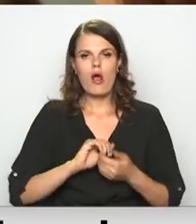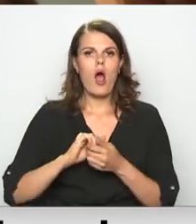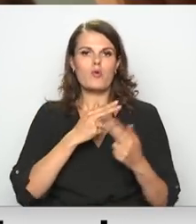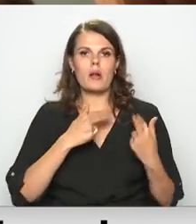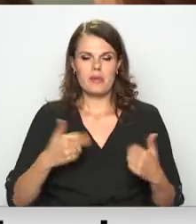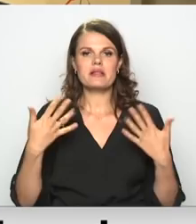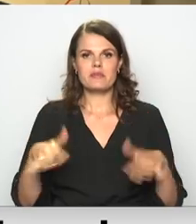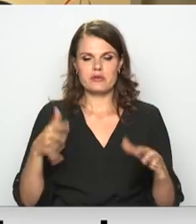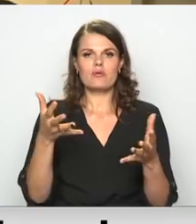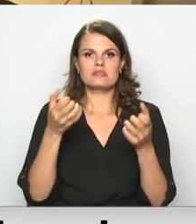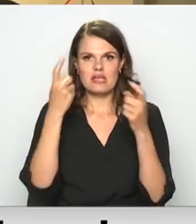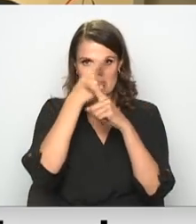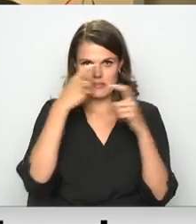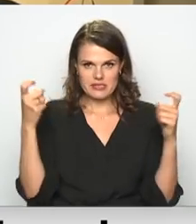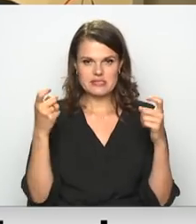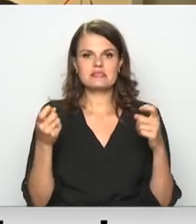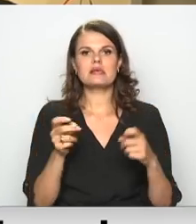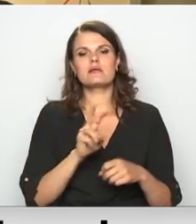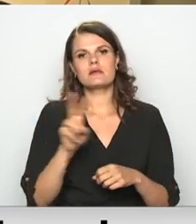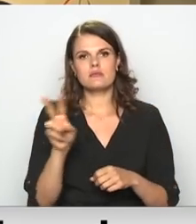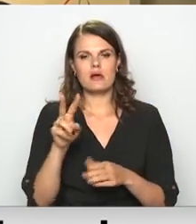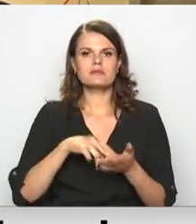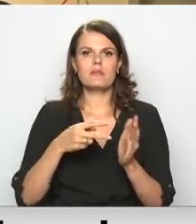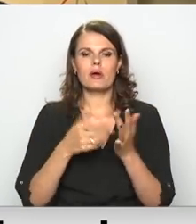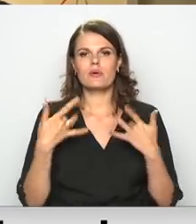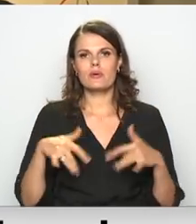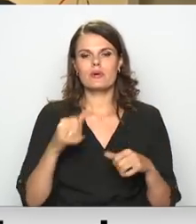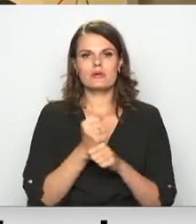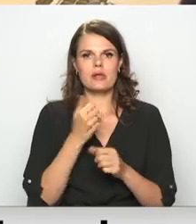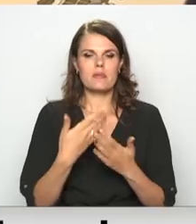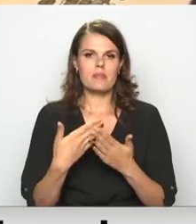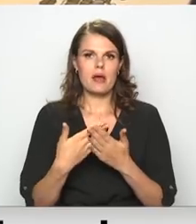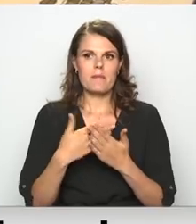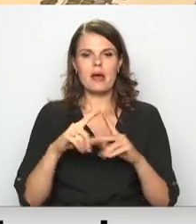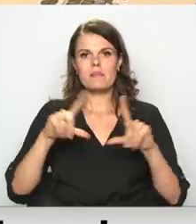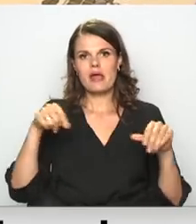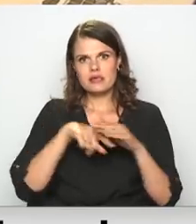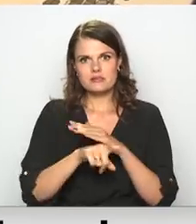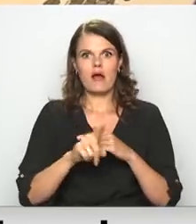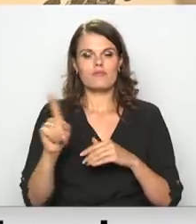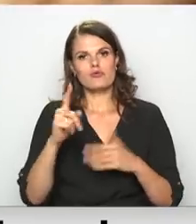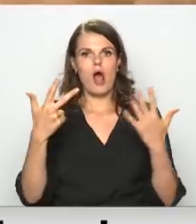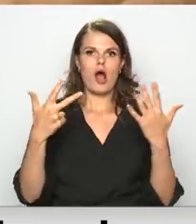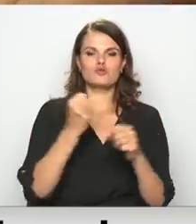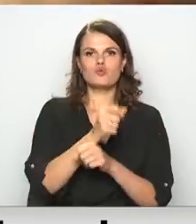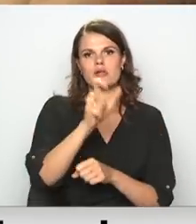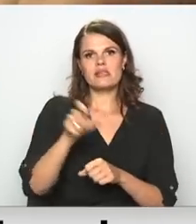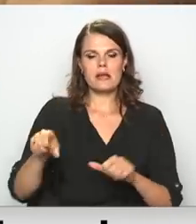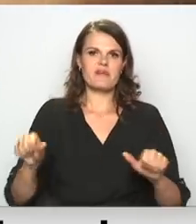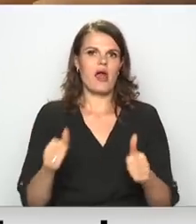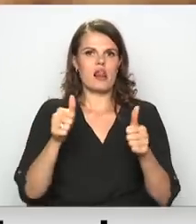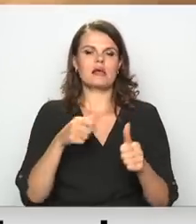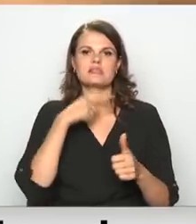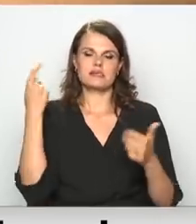ziņas no skolām, kurās nodarbinātie plāno darbu pamest. Piemēram, ir iestādes, kurās to darīs pat astoņi darbinieki vienlaicīgi.